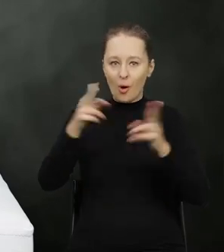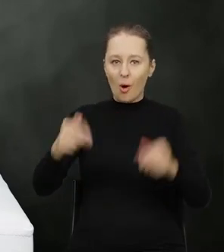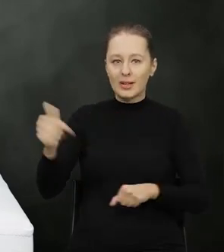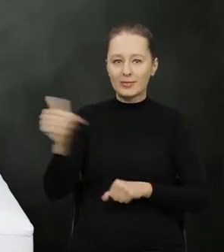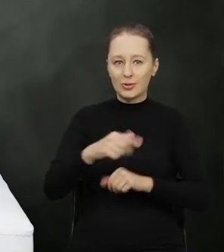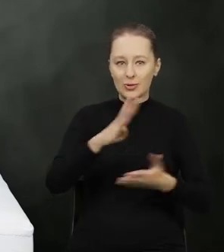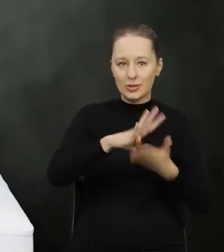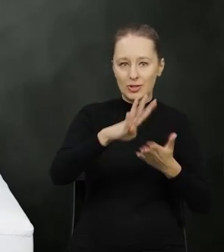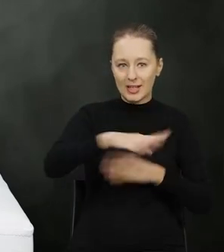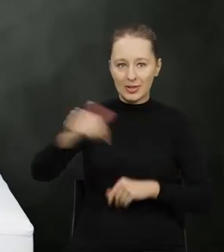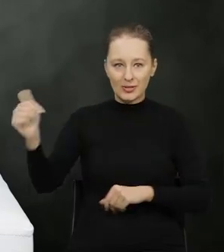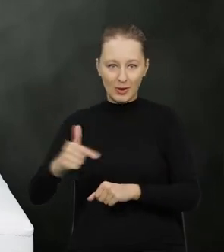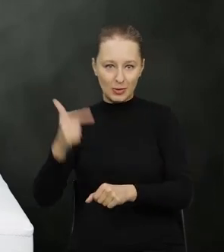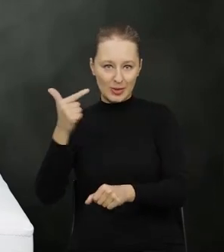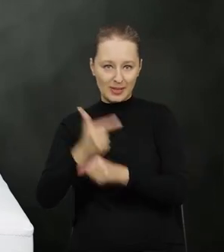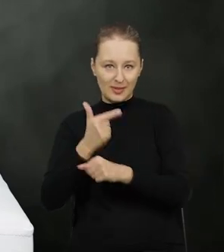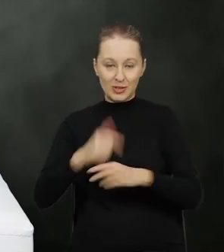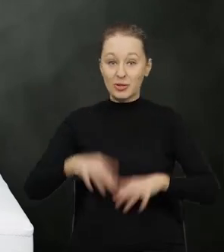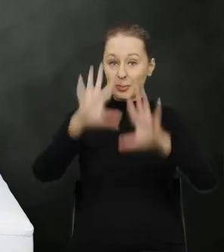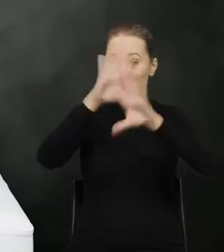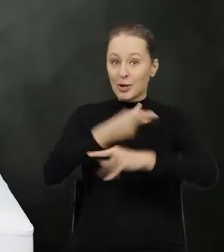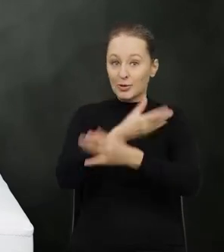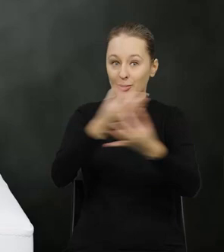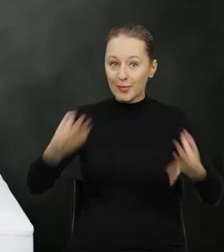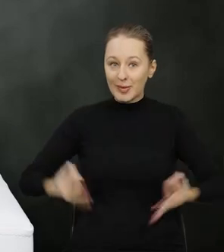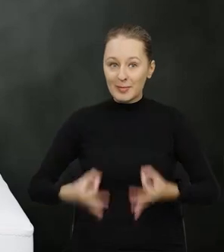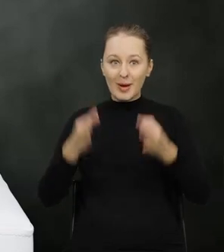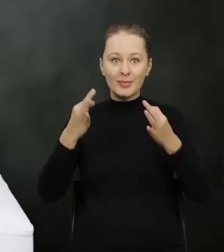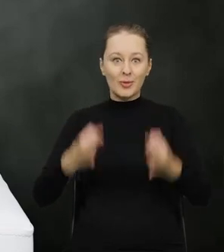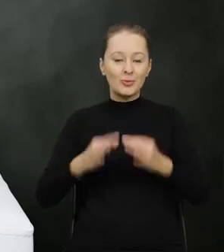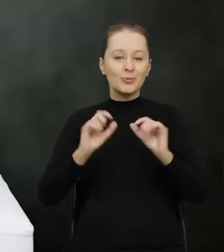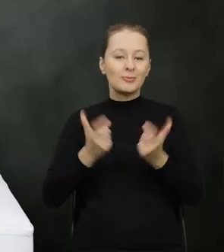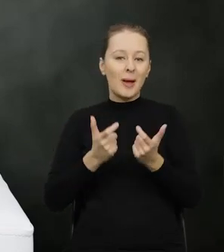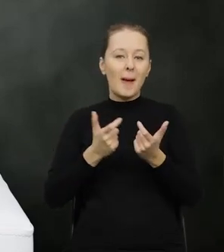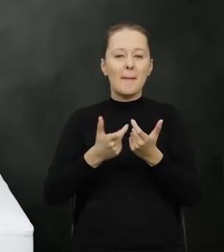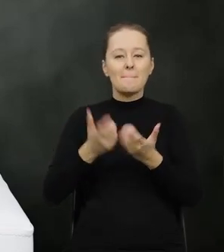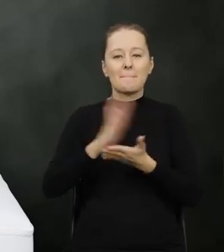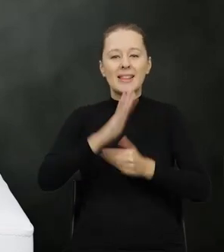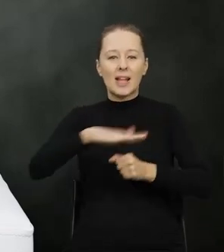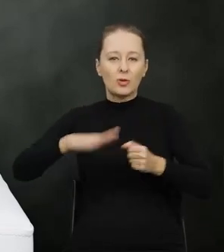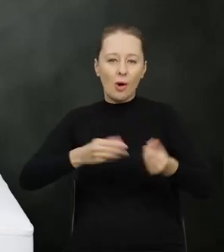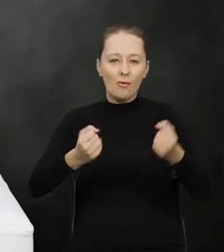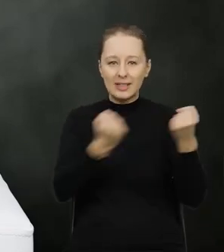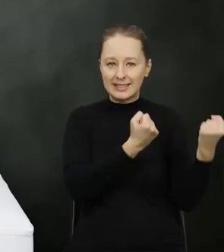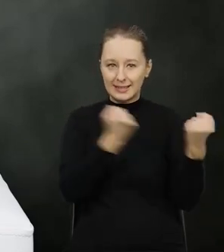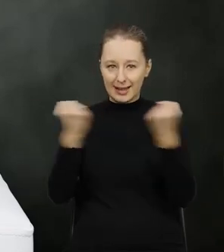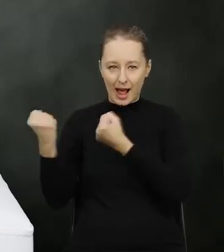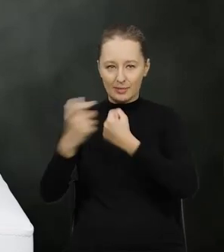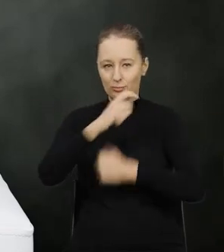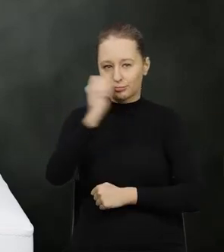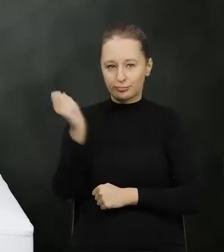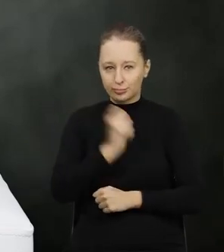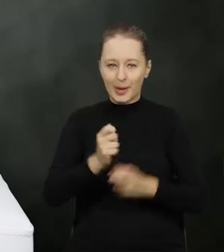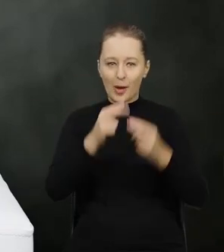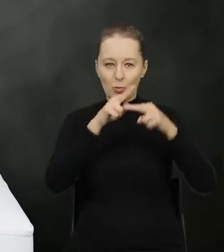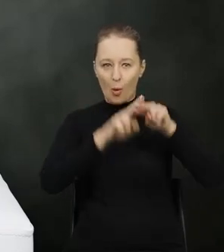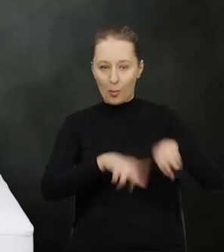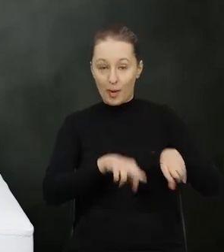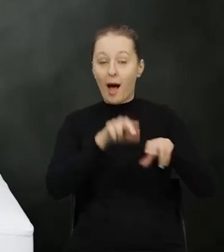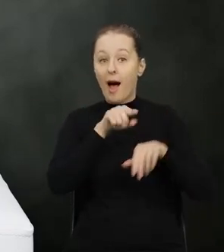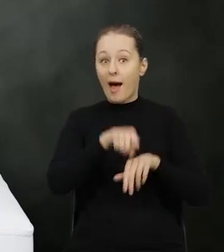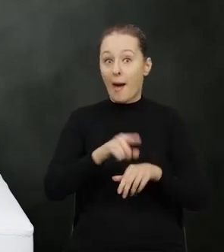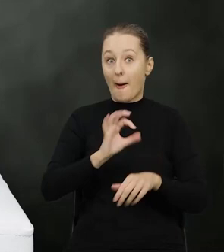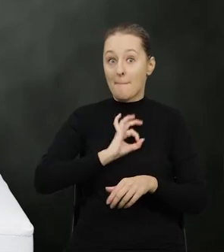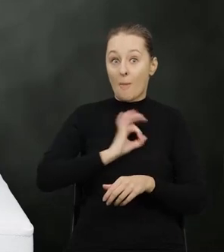2014-2020. Proszę Państwa, dzisiaj zajmować się będziemy międzynarodowym przemieszczaniem odpadów. Temat bardzo ciekawy. Na